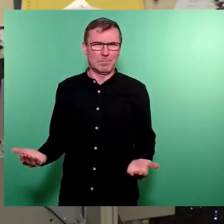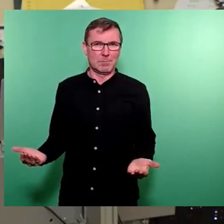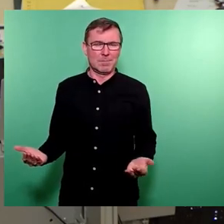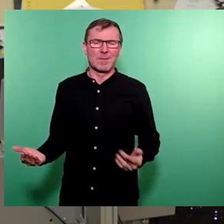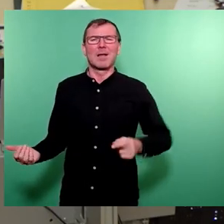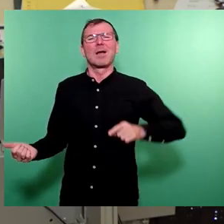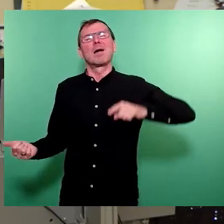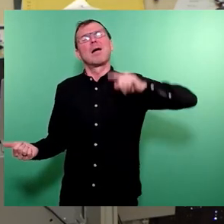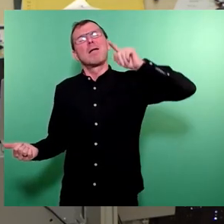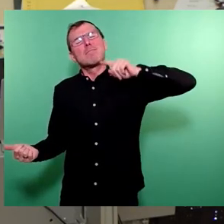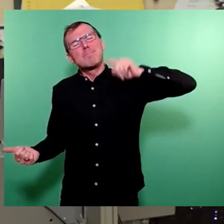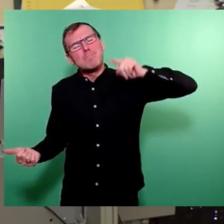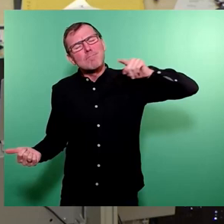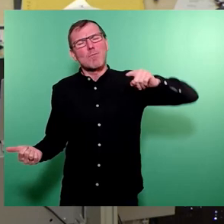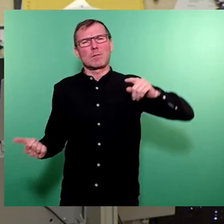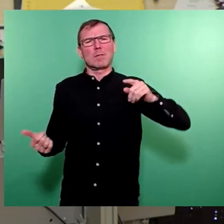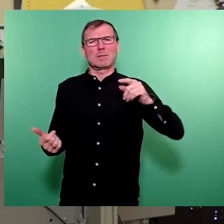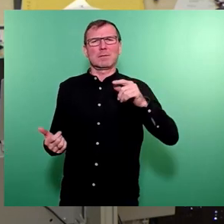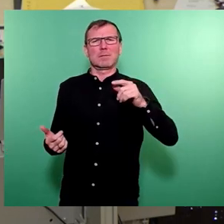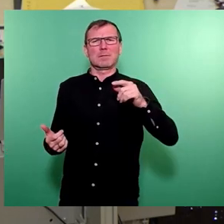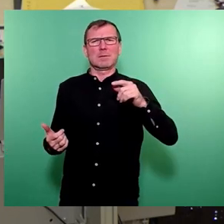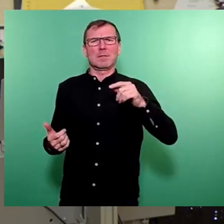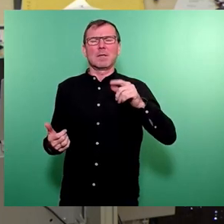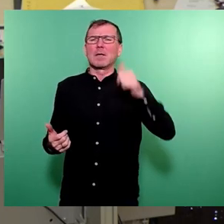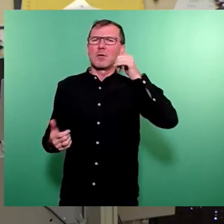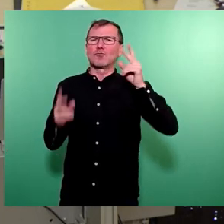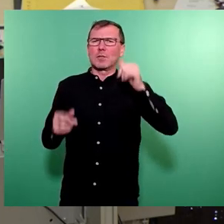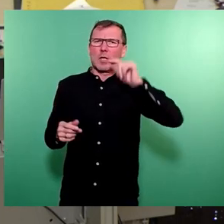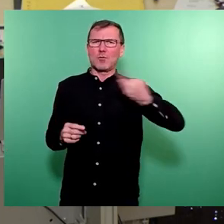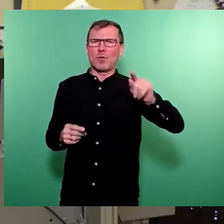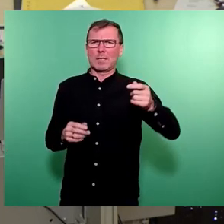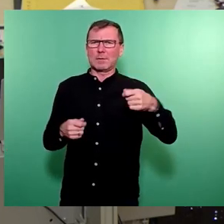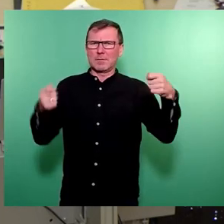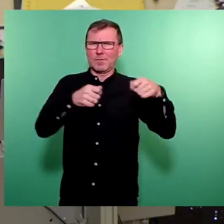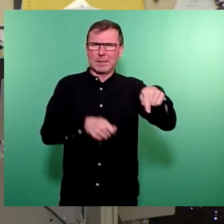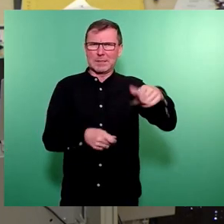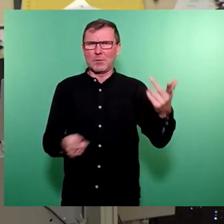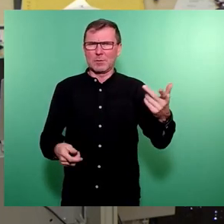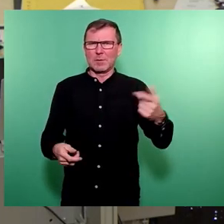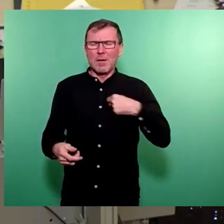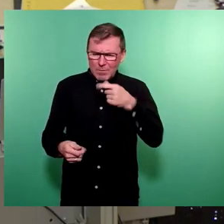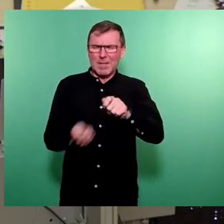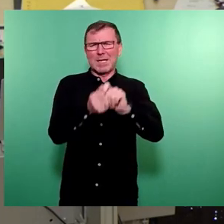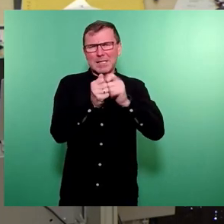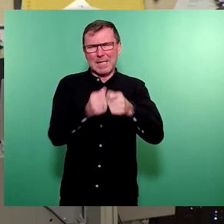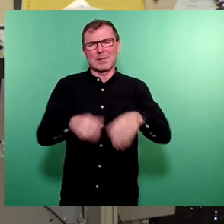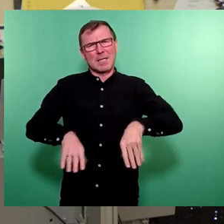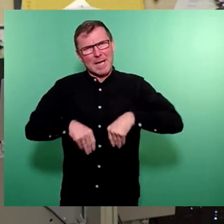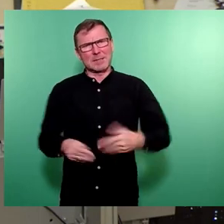Monatshygiene auf städtischen Toiletten. Da hatten wir den Antrag, den wollten wir mitgehen, den wollten wir geändert mitgehen. Ja,